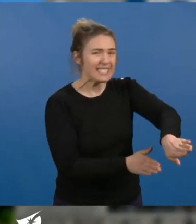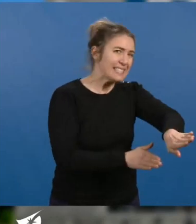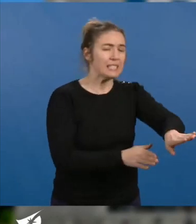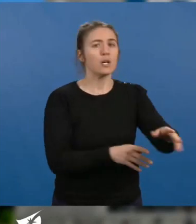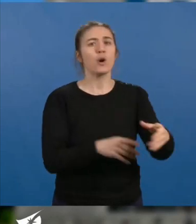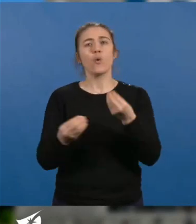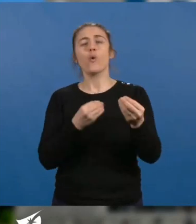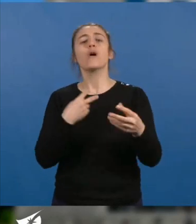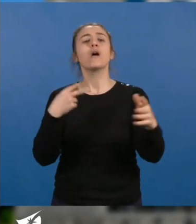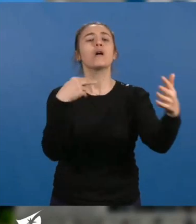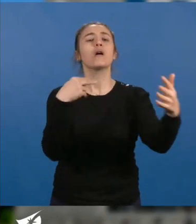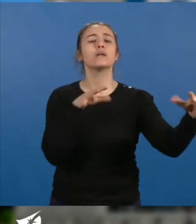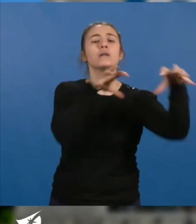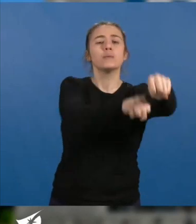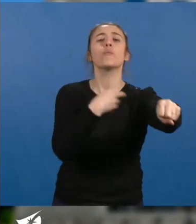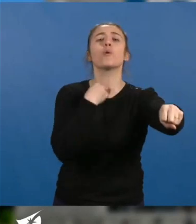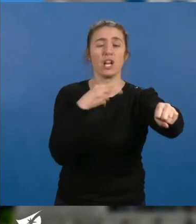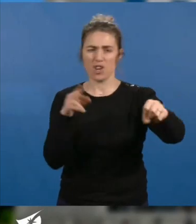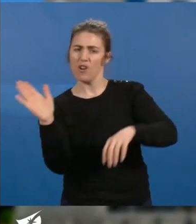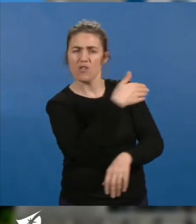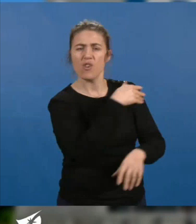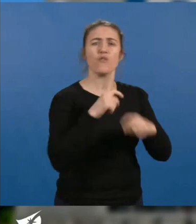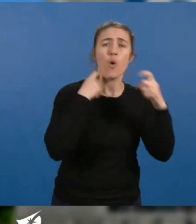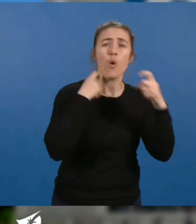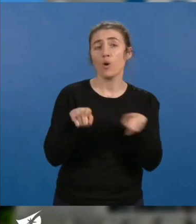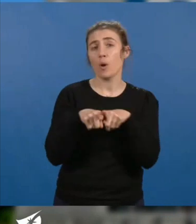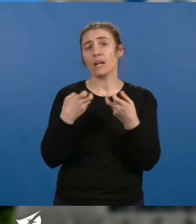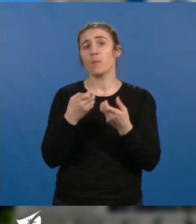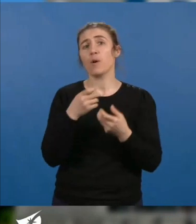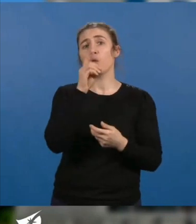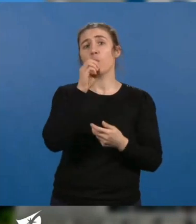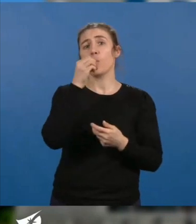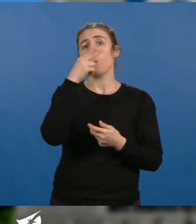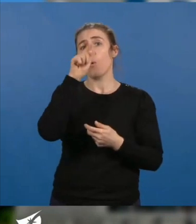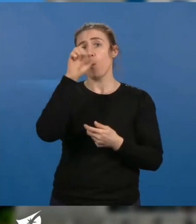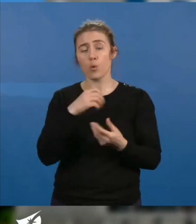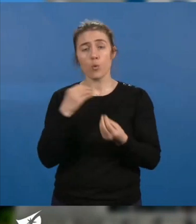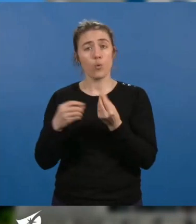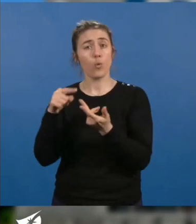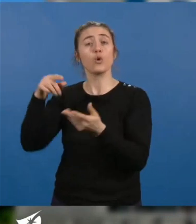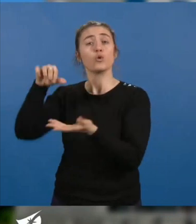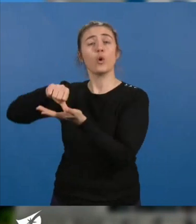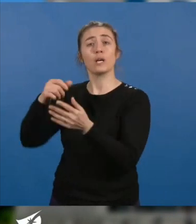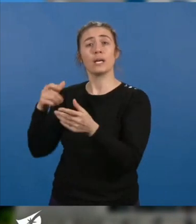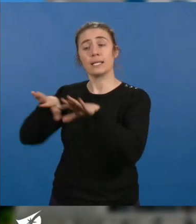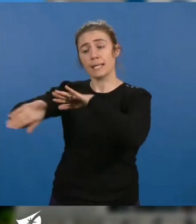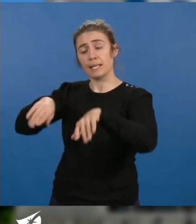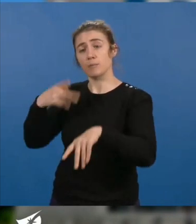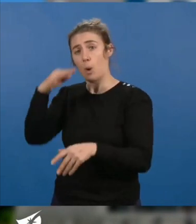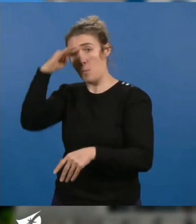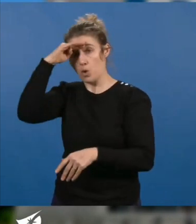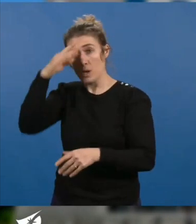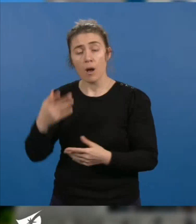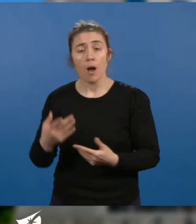violents, comme à Donge, comme au centre de tri de la Poste, avec des assignations au tribunal, les salariés de